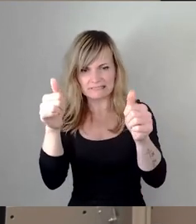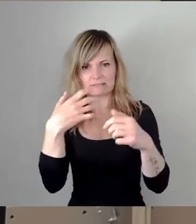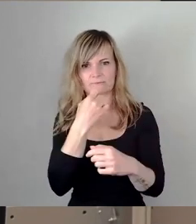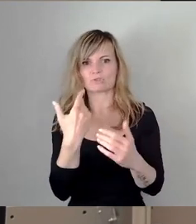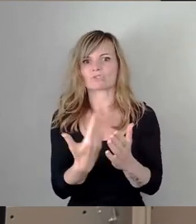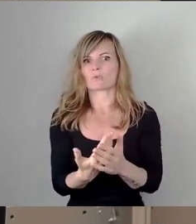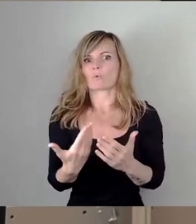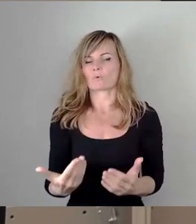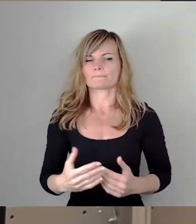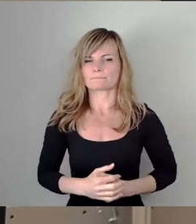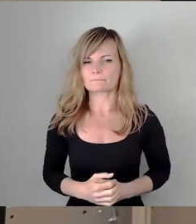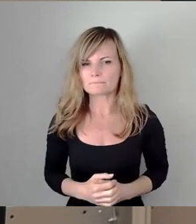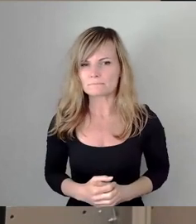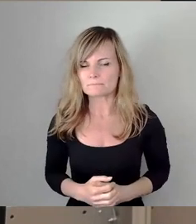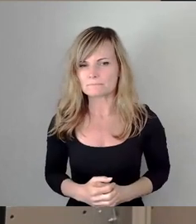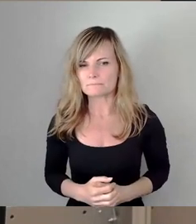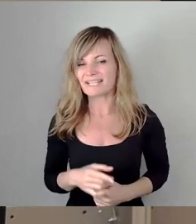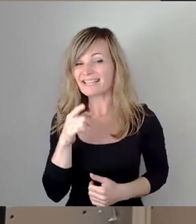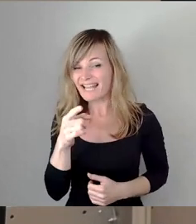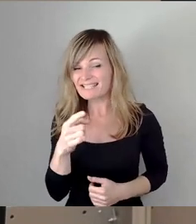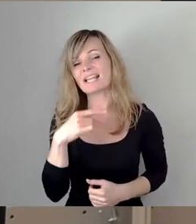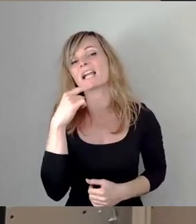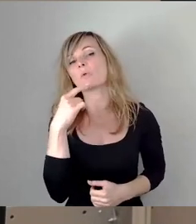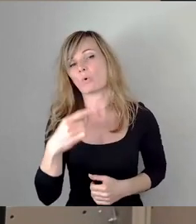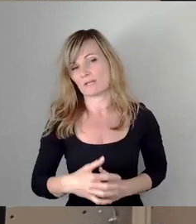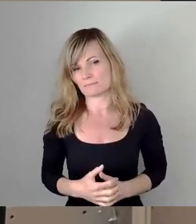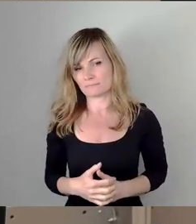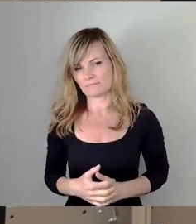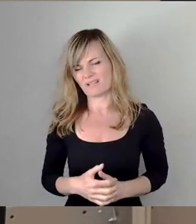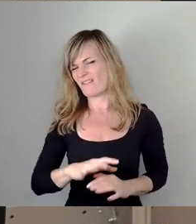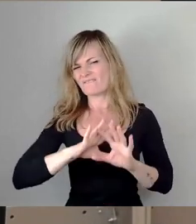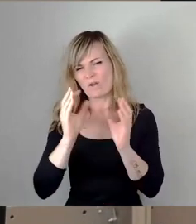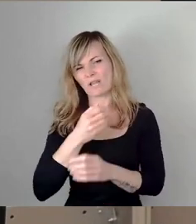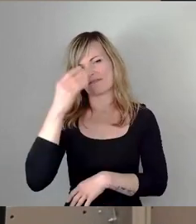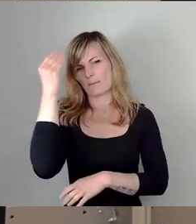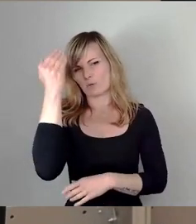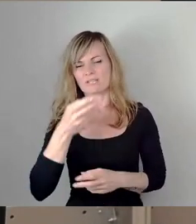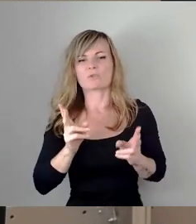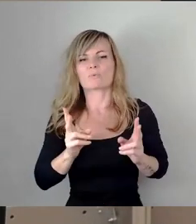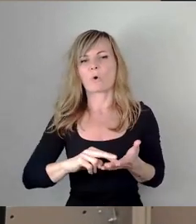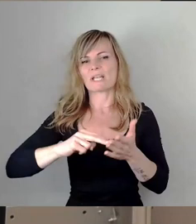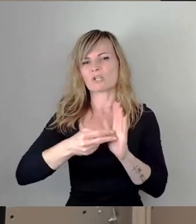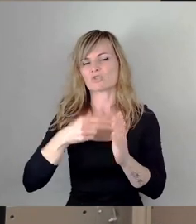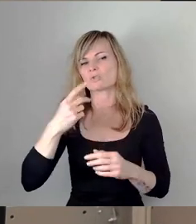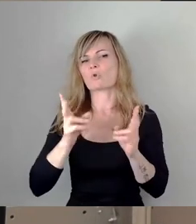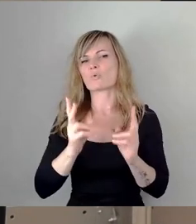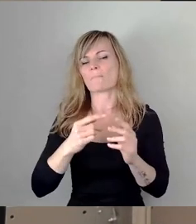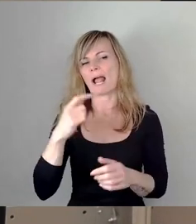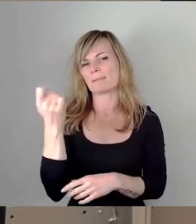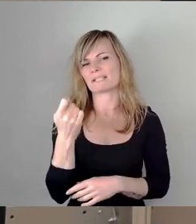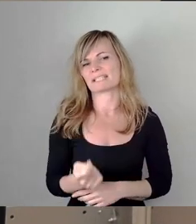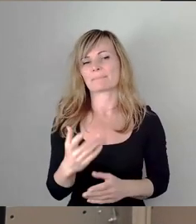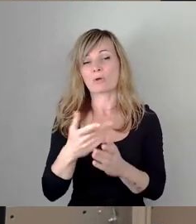Das ist gelogen. Im völlig verblödeten politischen Normalbetrieb sind Argumente schon seltene Randerscheinungen.